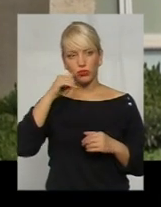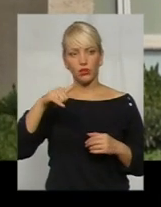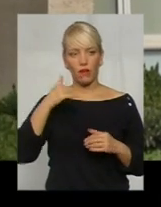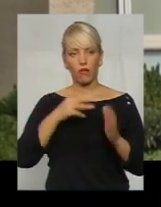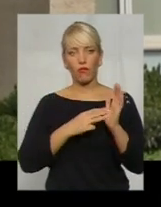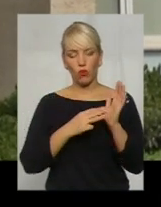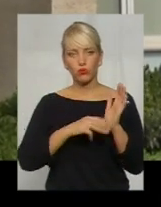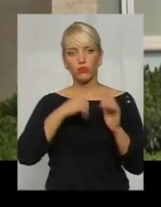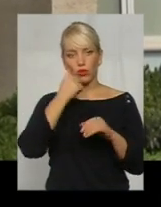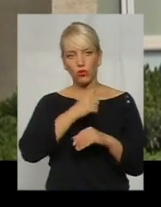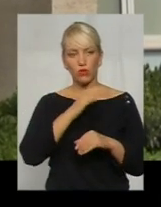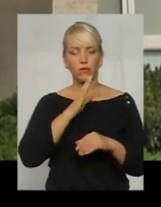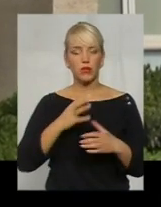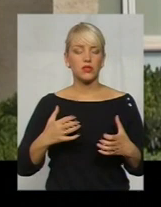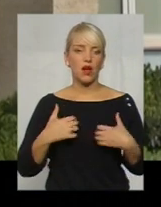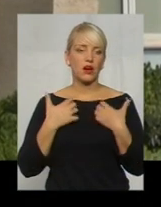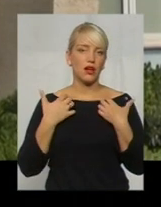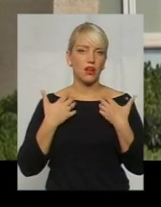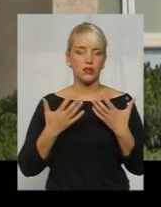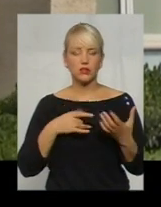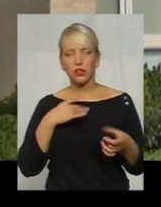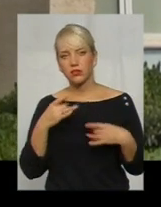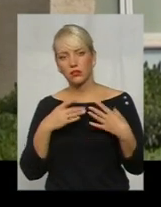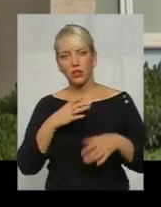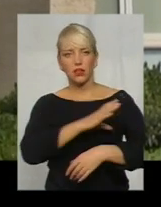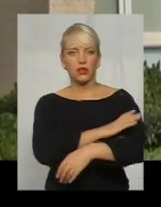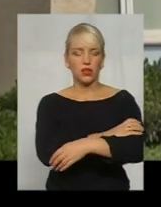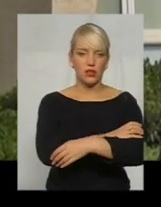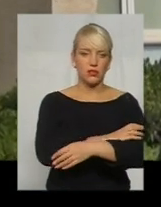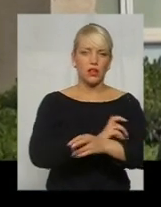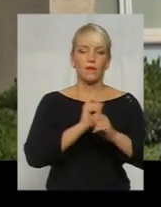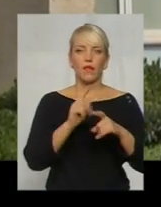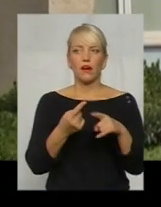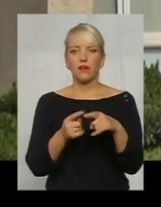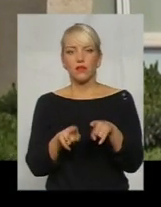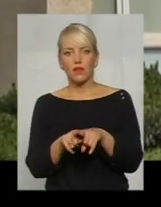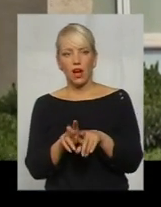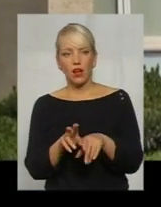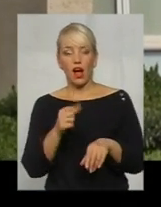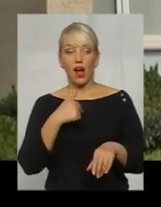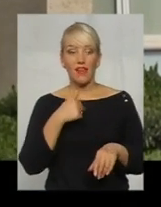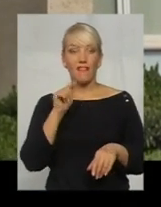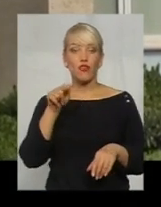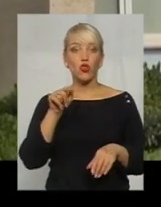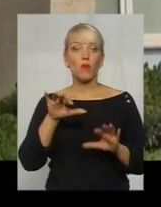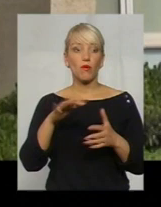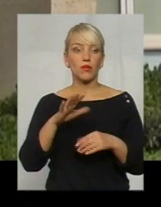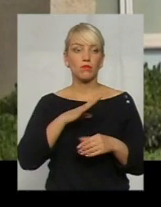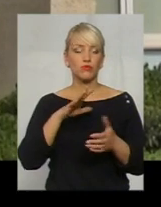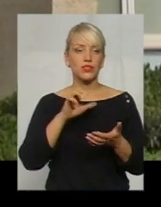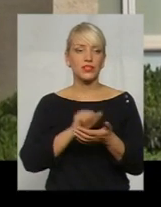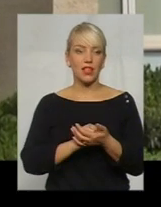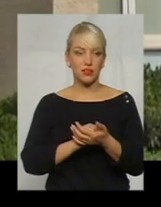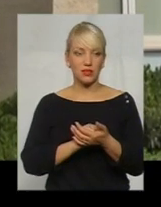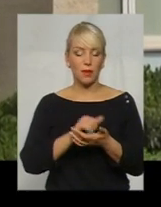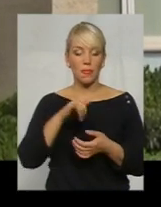80 років, вона там перелякалася, рознервничалася, тиск, як це так. А я якраз в той момент був зайнятий телефоном в